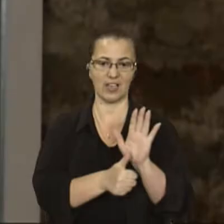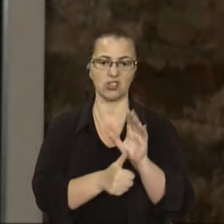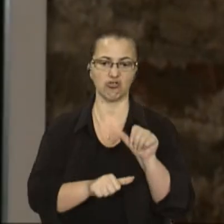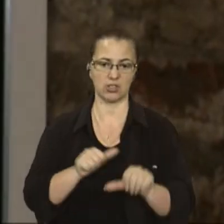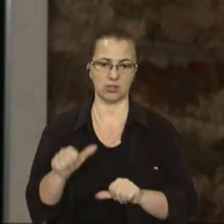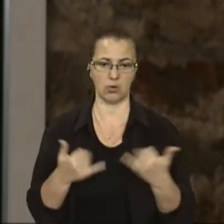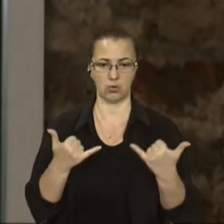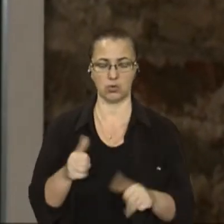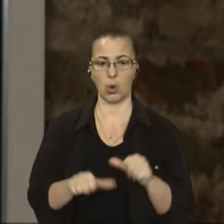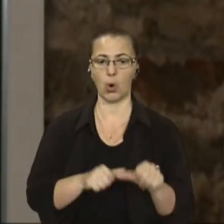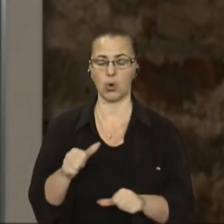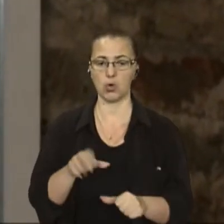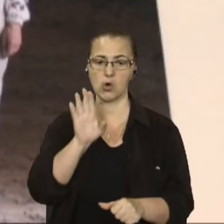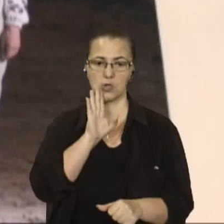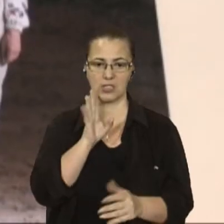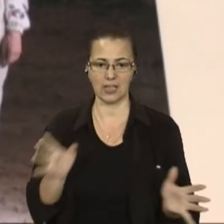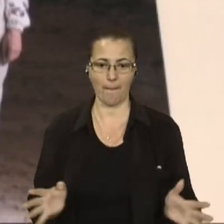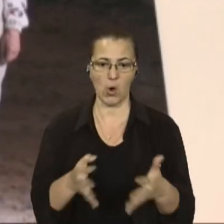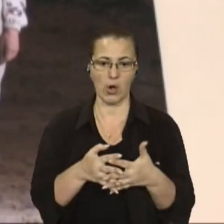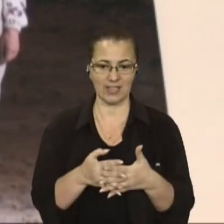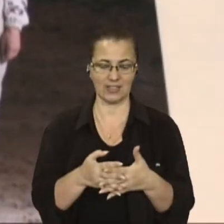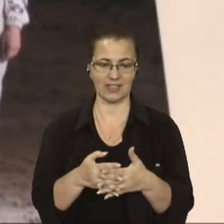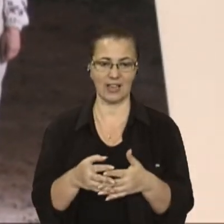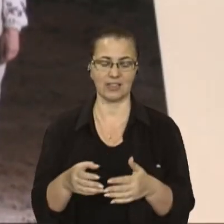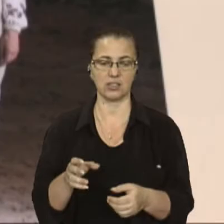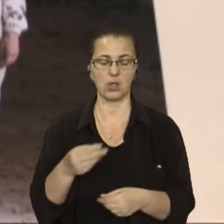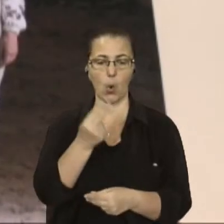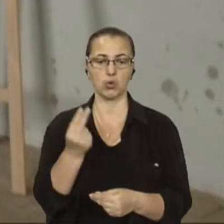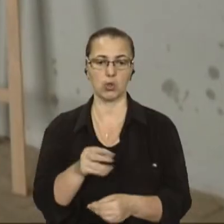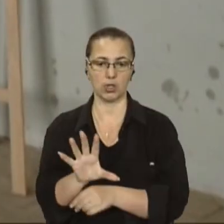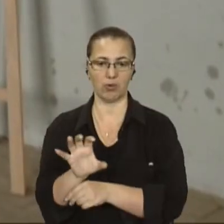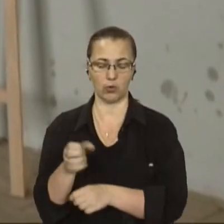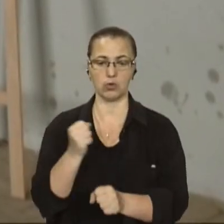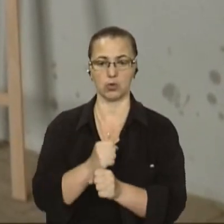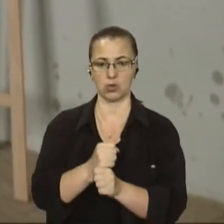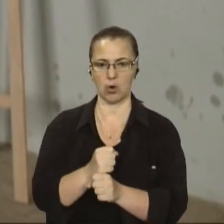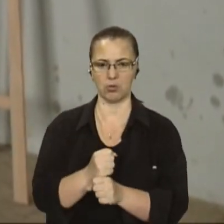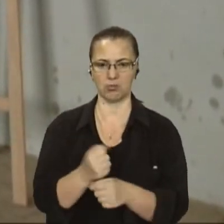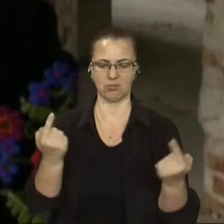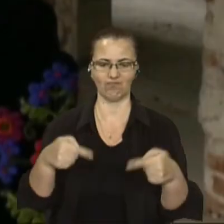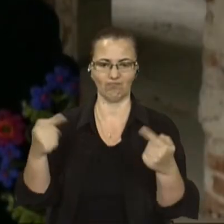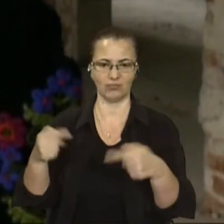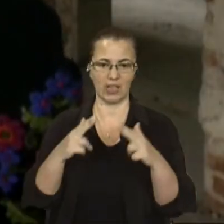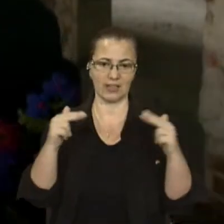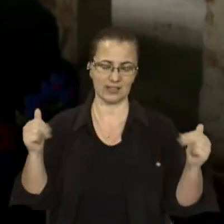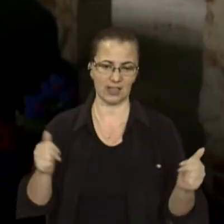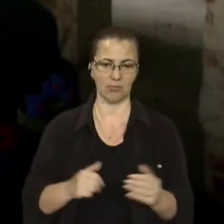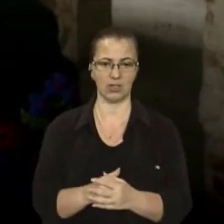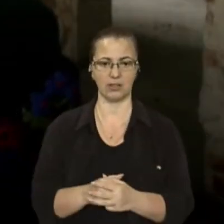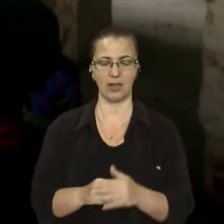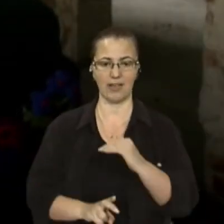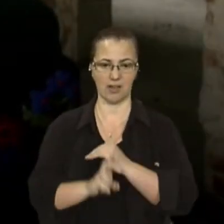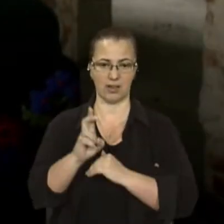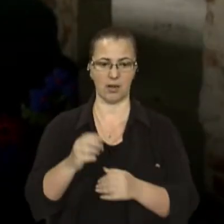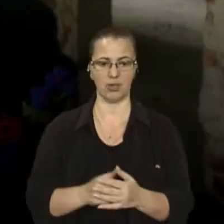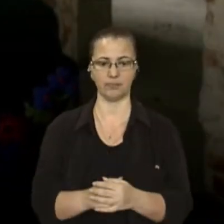років. Цього року мисткиня поєднала їх із художнями фото, зробленими у занедбаних храмах і замках. Мета цієї виставки